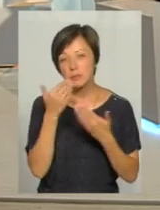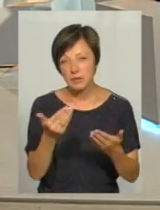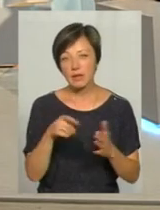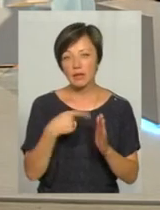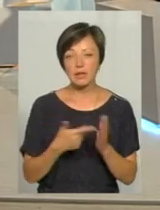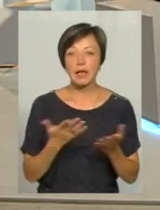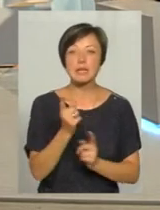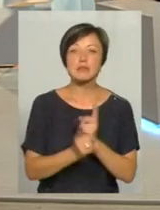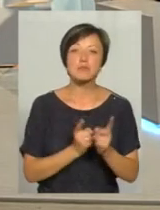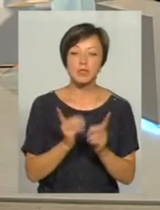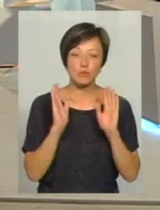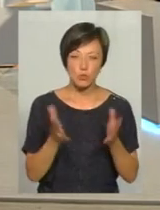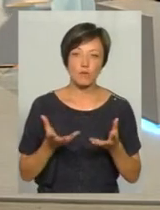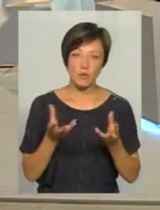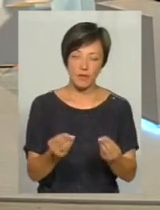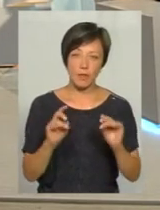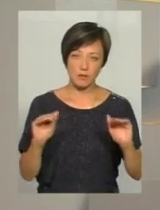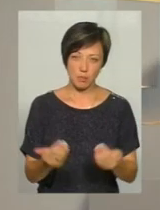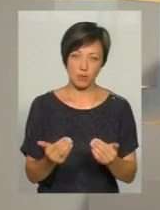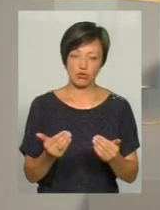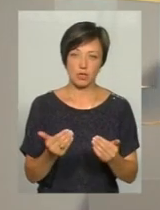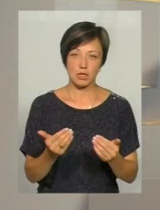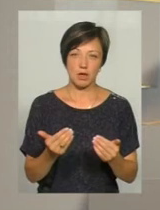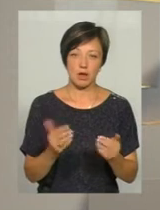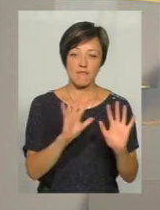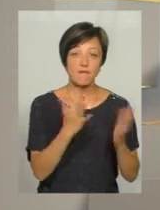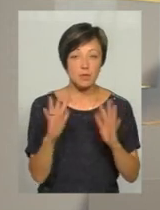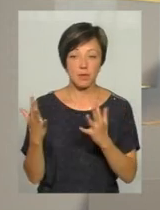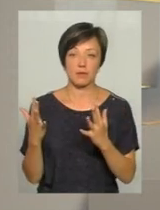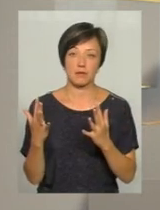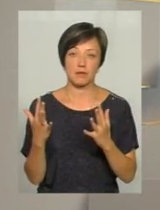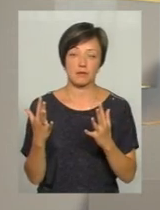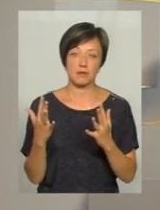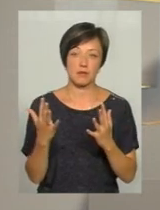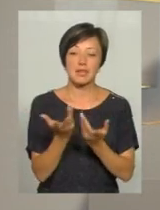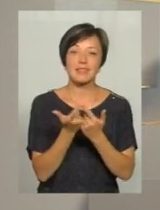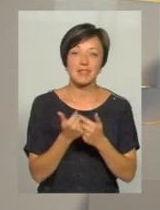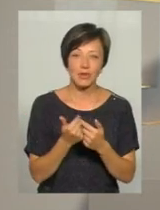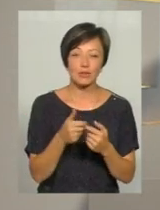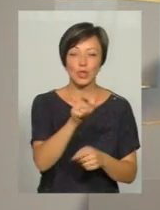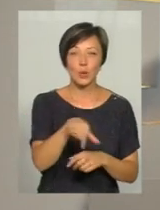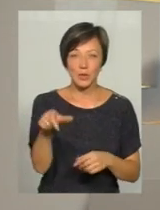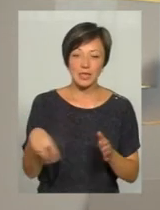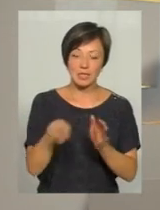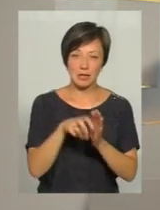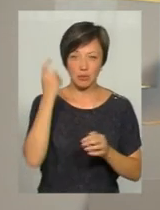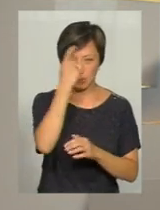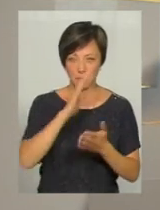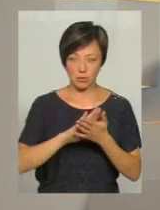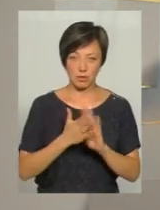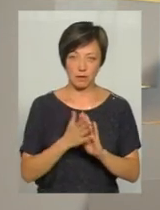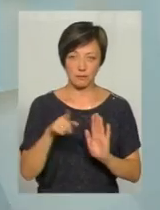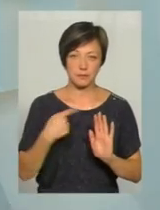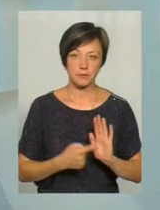зміни вплинуть все ж таки на зменшення чисельності тих водіїв, які сідають на підпитку?